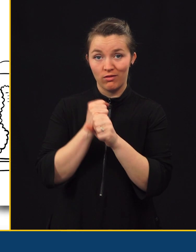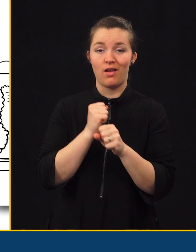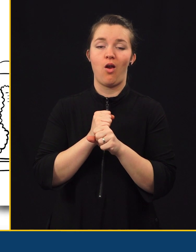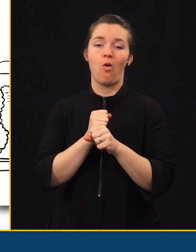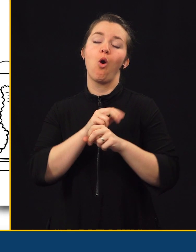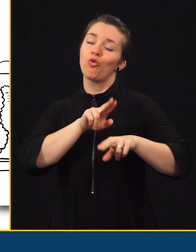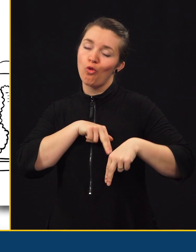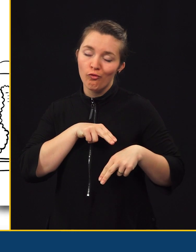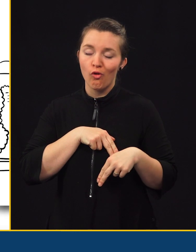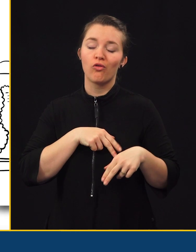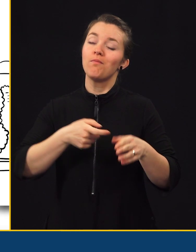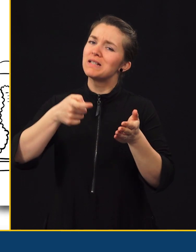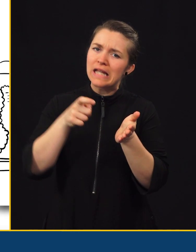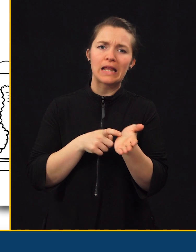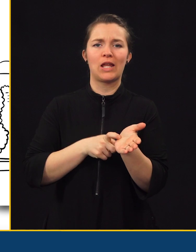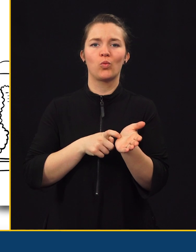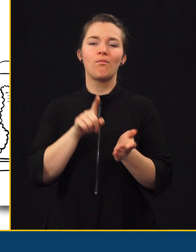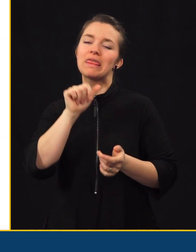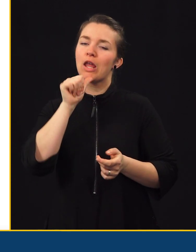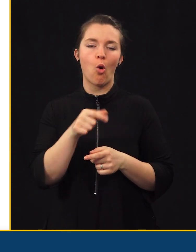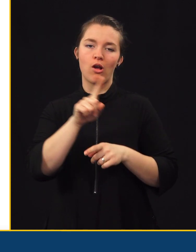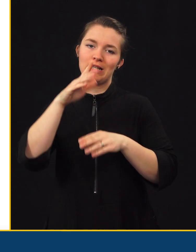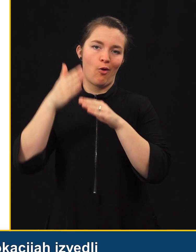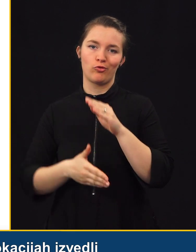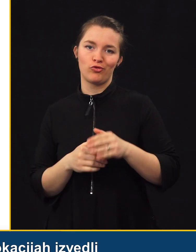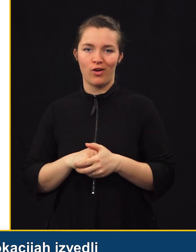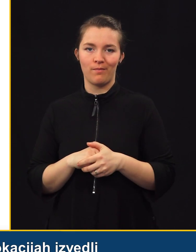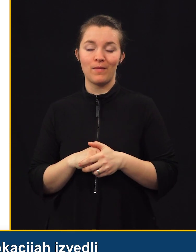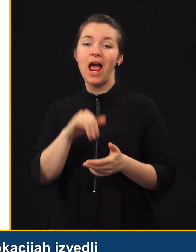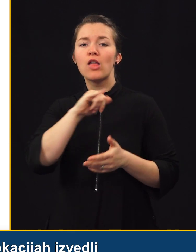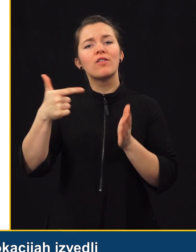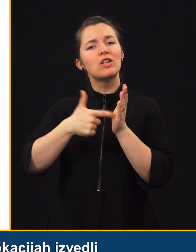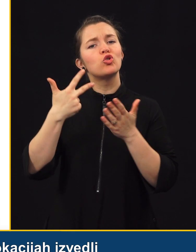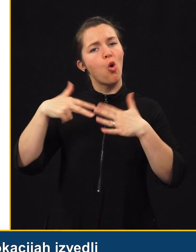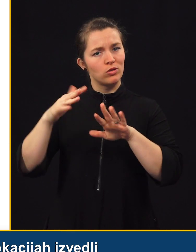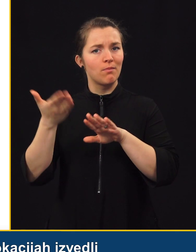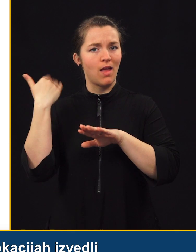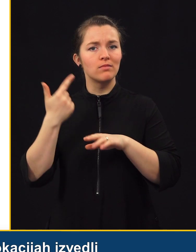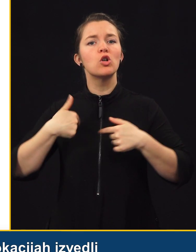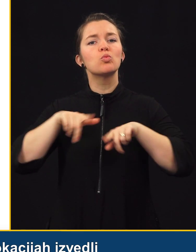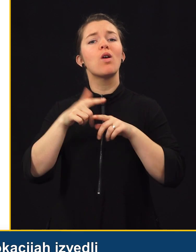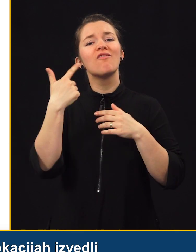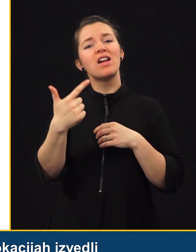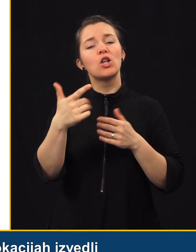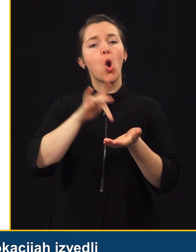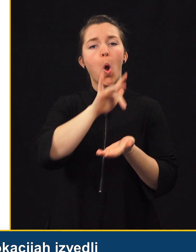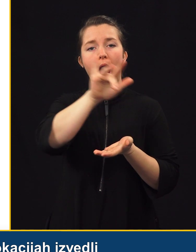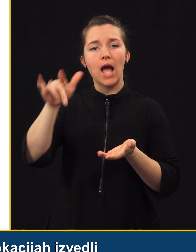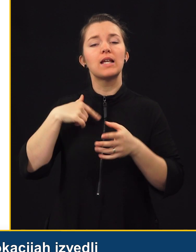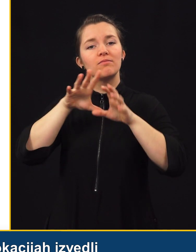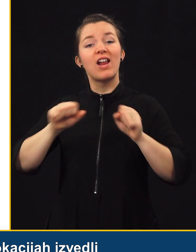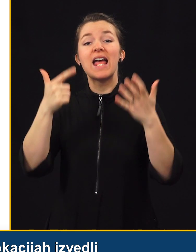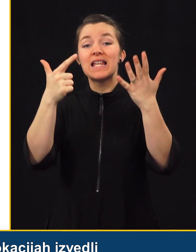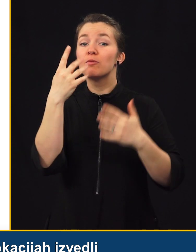odgovorno, zahtevno in nikoli končano. V leto 2018 smo na 20 lokacijah izvedli